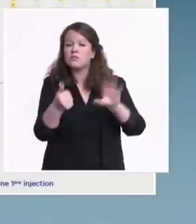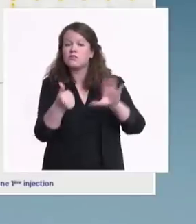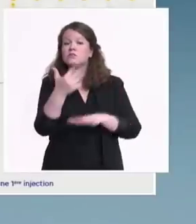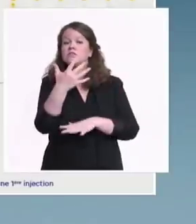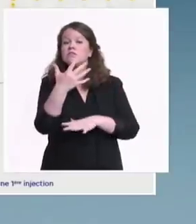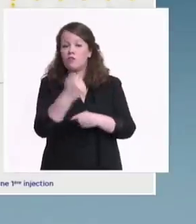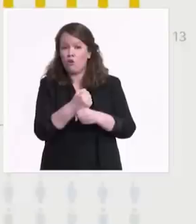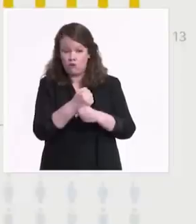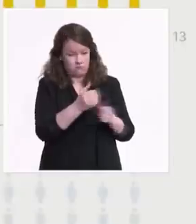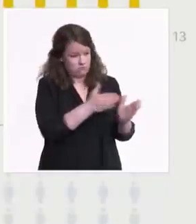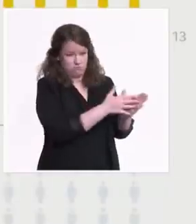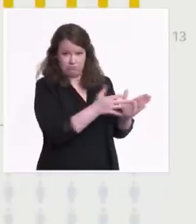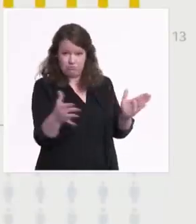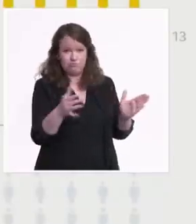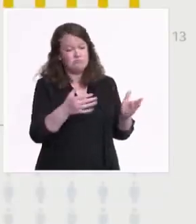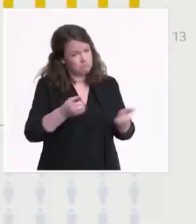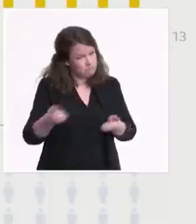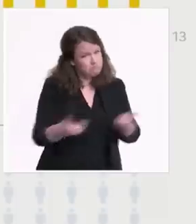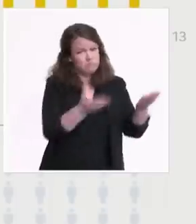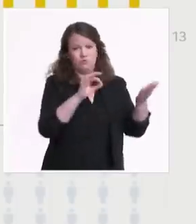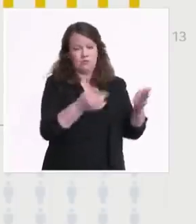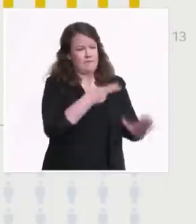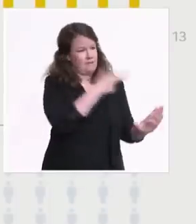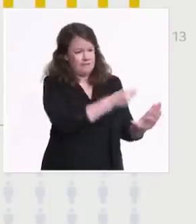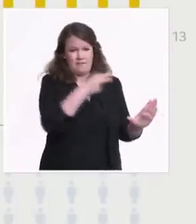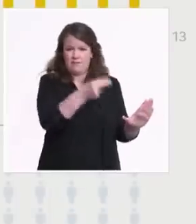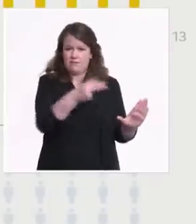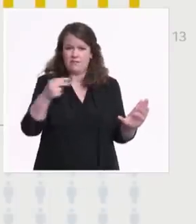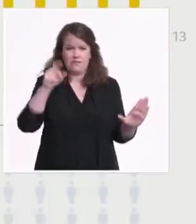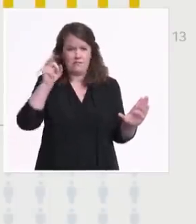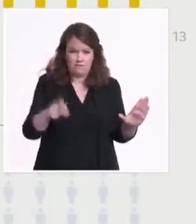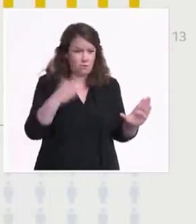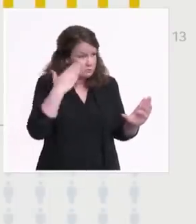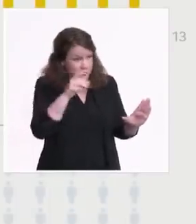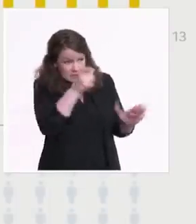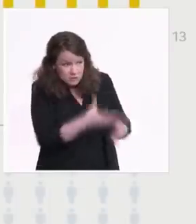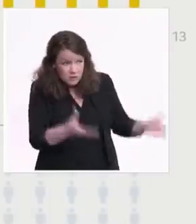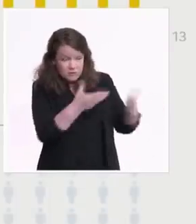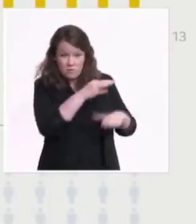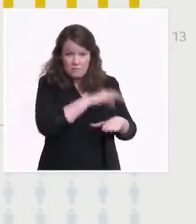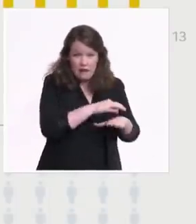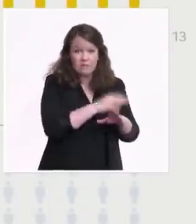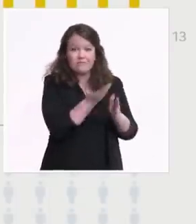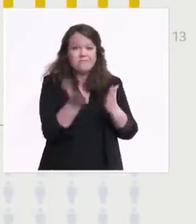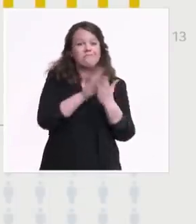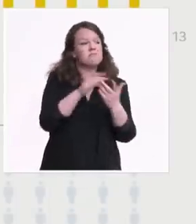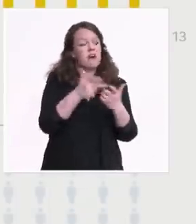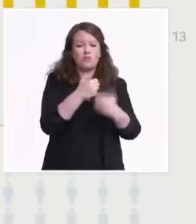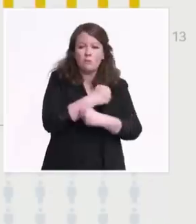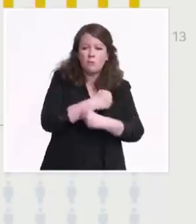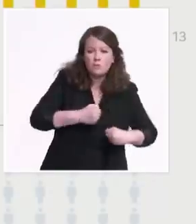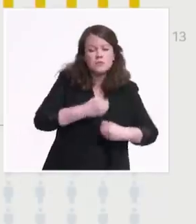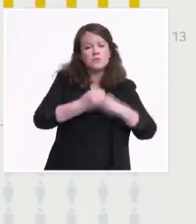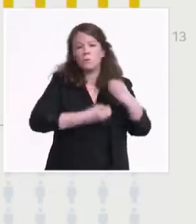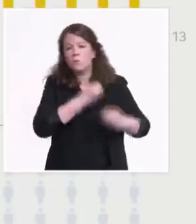qu'on appelle aussi des comorbidités, telles que le diabète ou l'obésité. Et dès le 25 février, près de 30 000